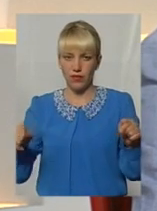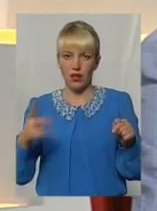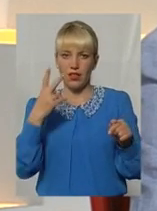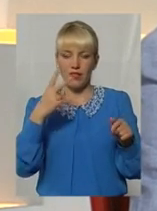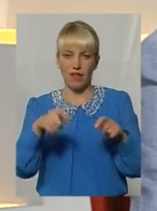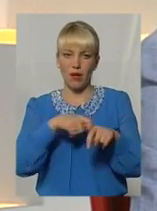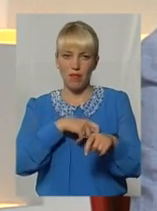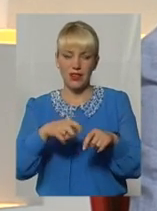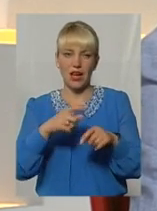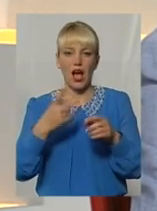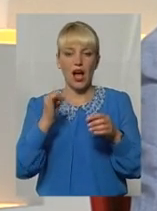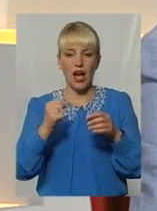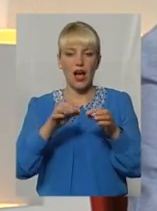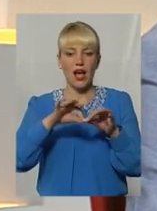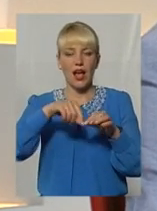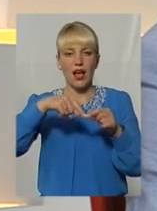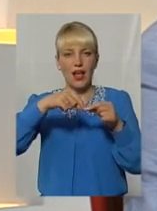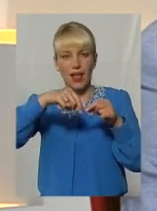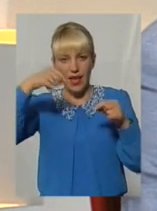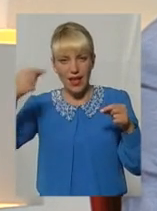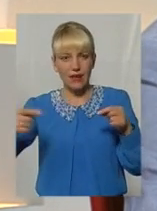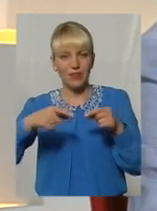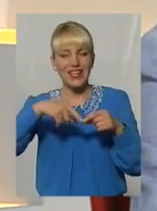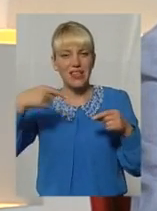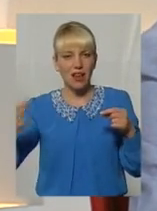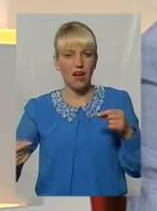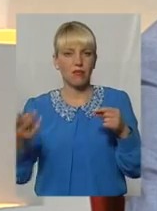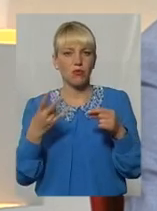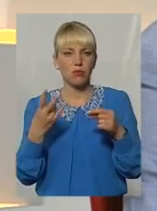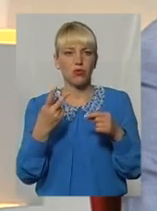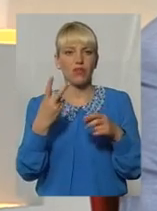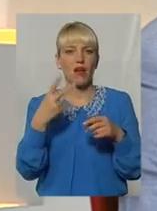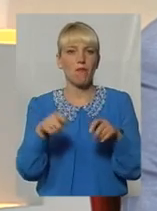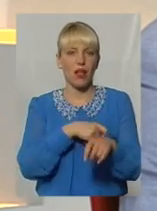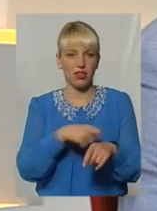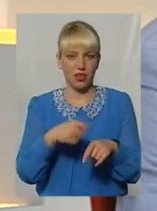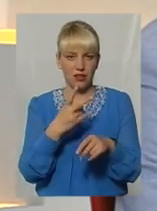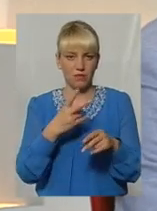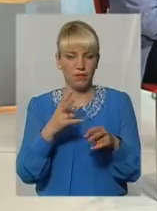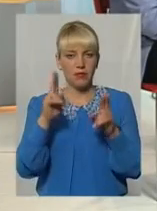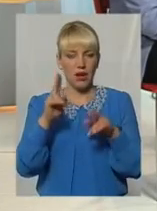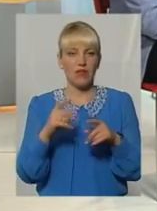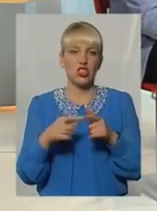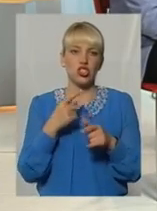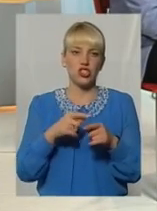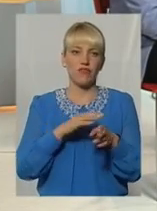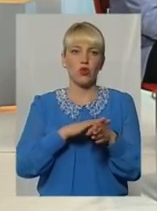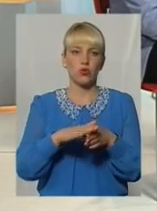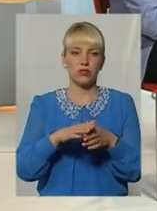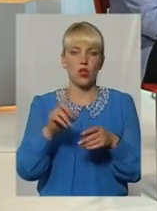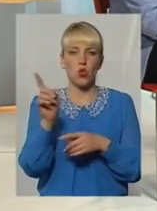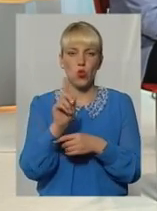геляки має бути пів метра. Це якщо обрати державні будівельні норми. На сьогоднішній день у нас немає цього міста. Чи дотримуються ці норми в місті